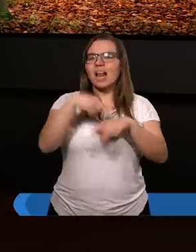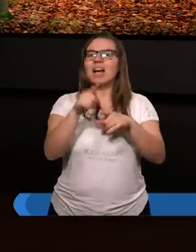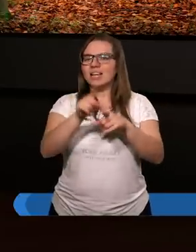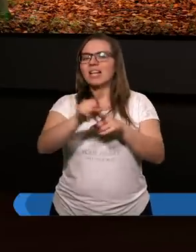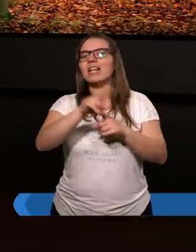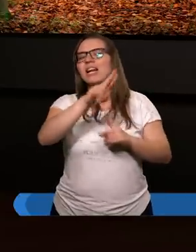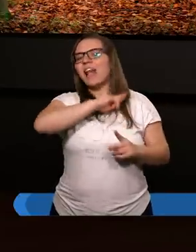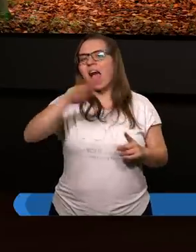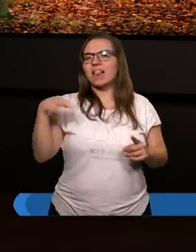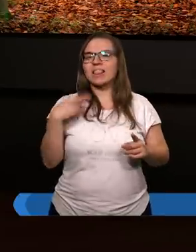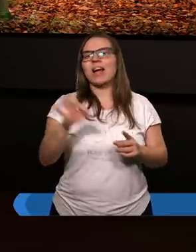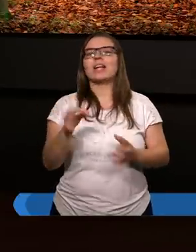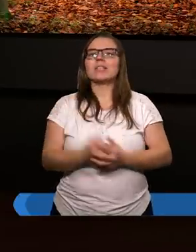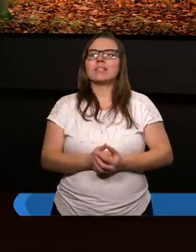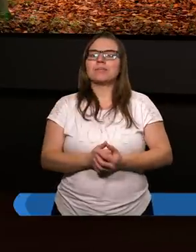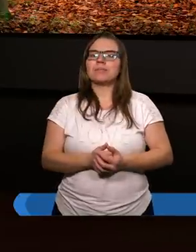jest i dla nas.